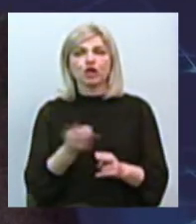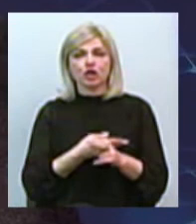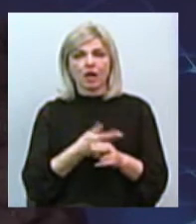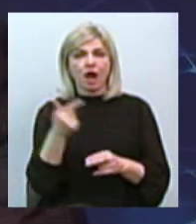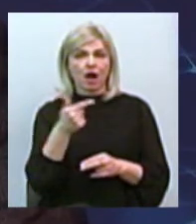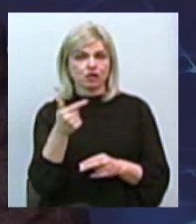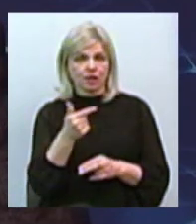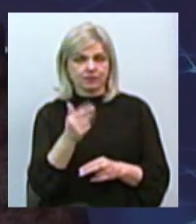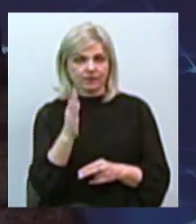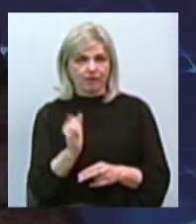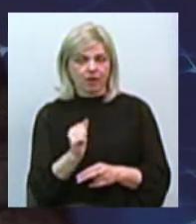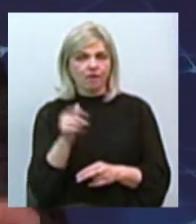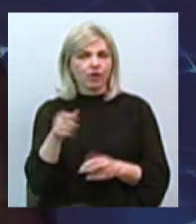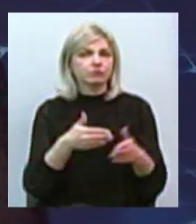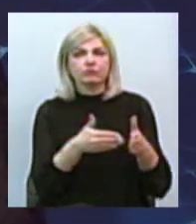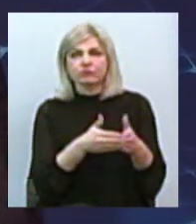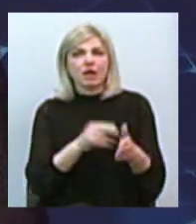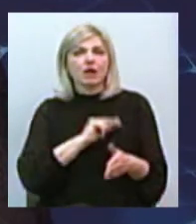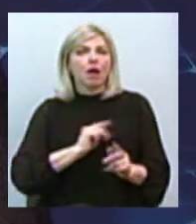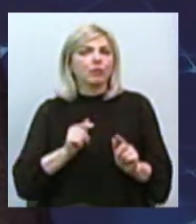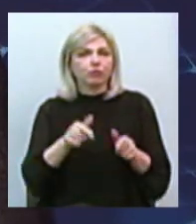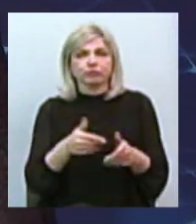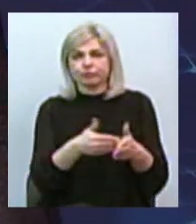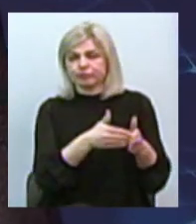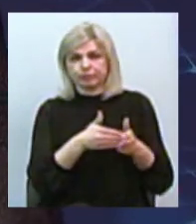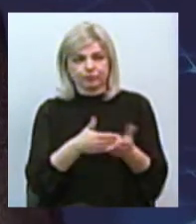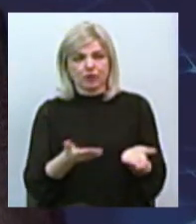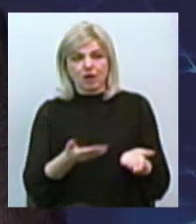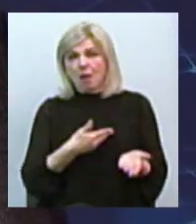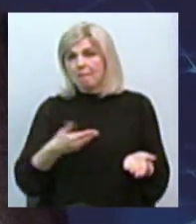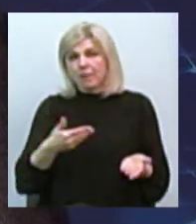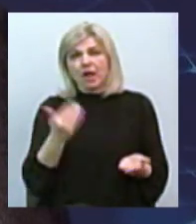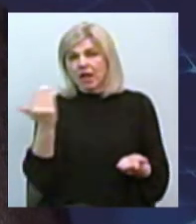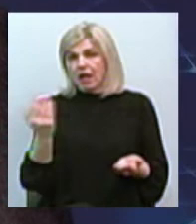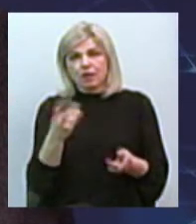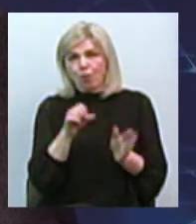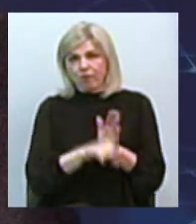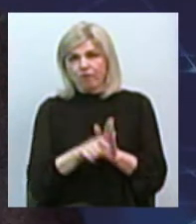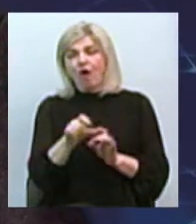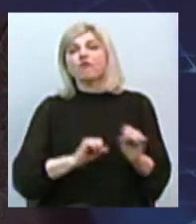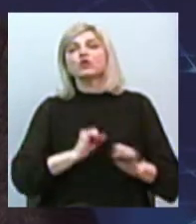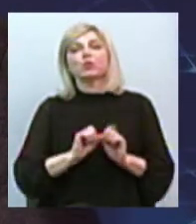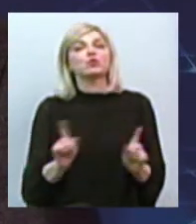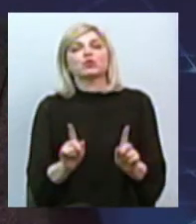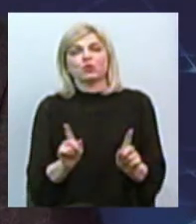Вони ограничивалися в трудоустройстві і так далі, і так далі. Але їх ж не вбивають. Ну чого ви возмущаєтесь, якщо ви возмущаєтесь? І так далі, і так